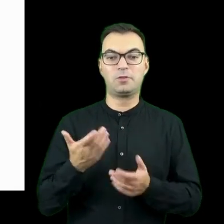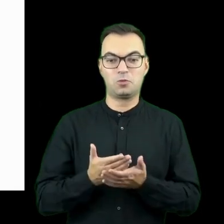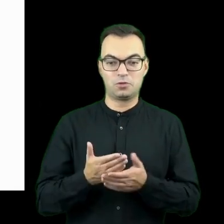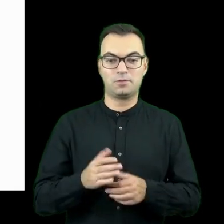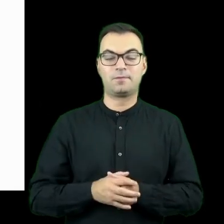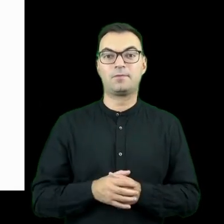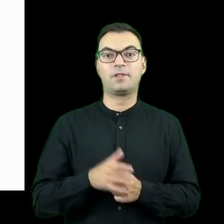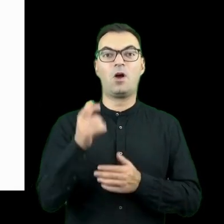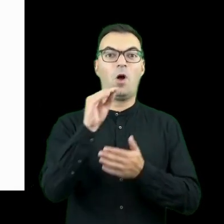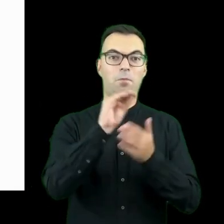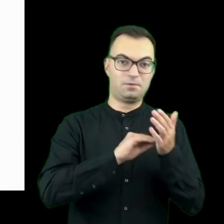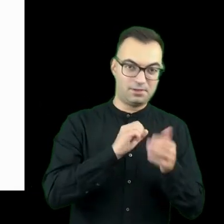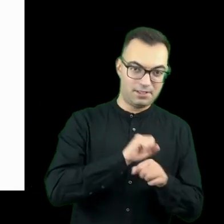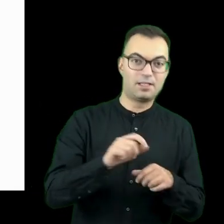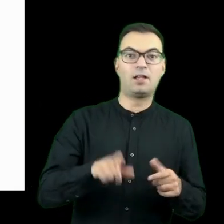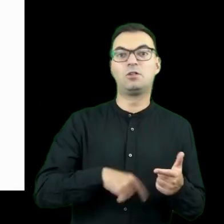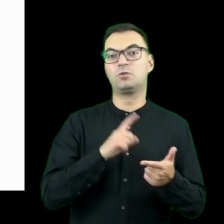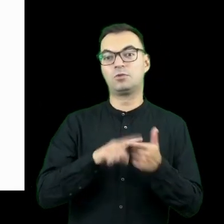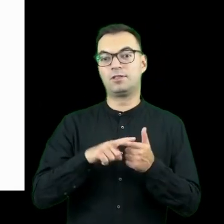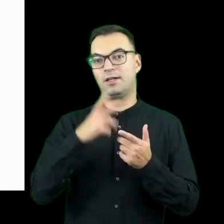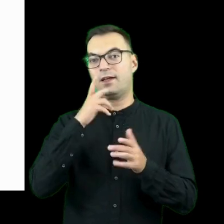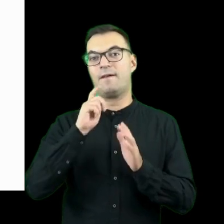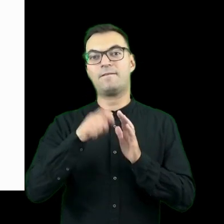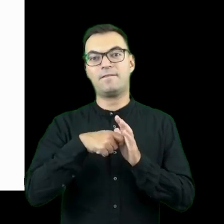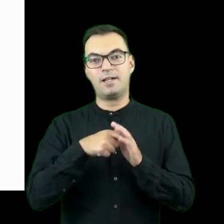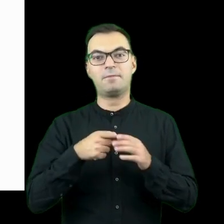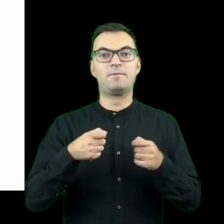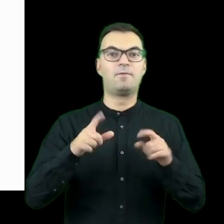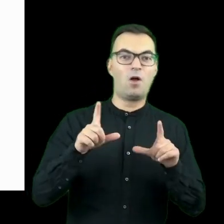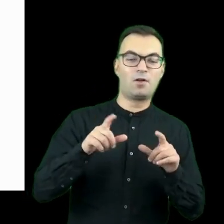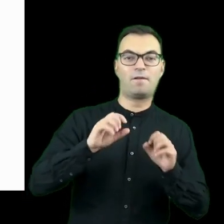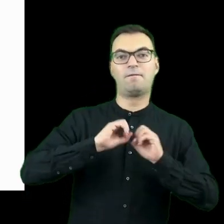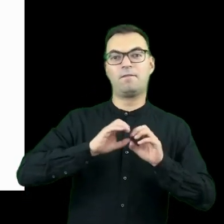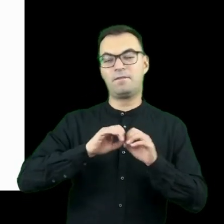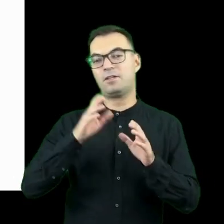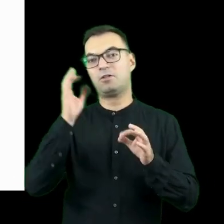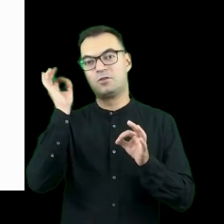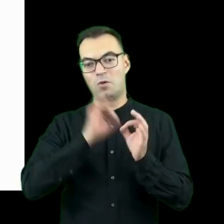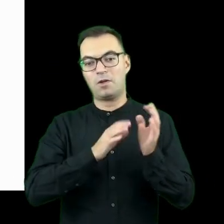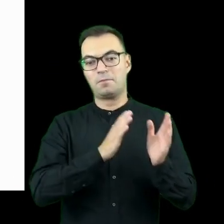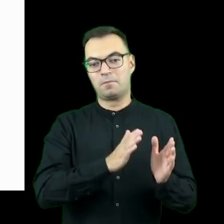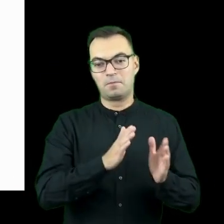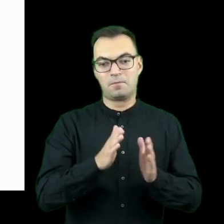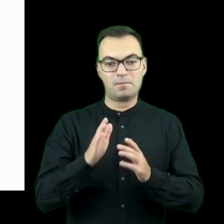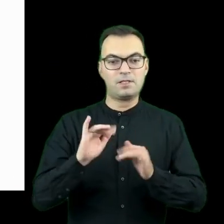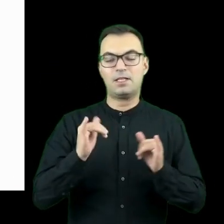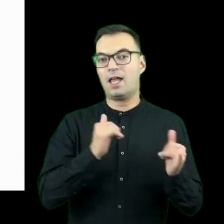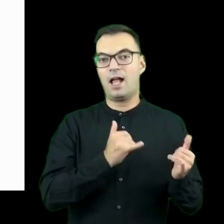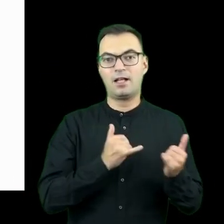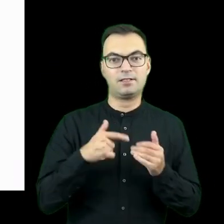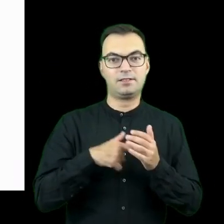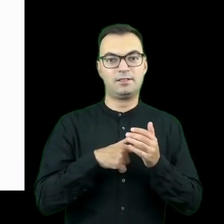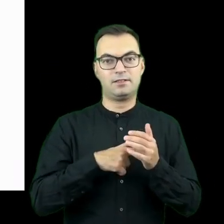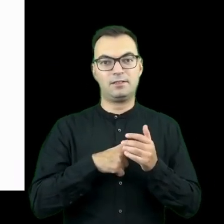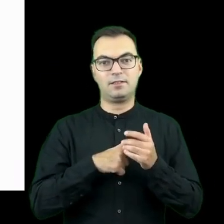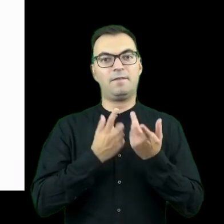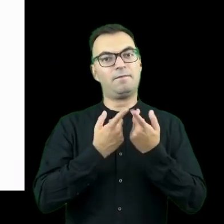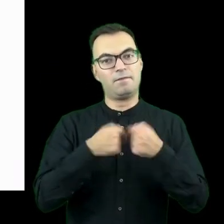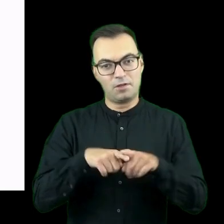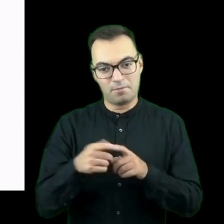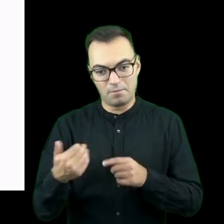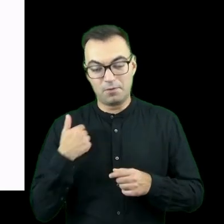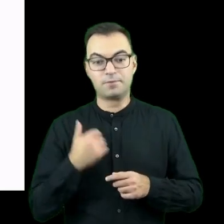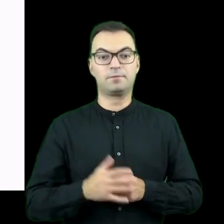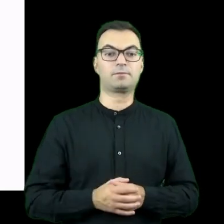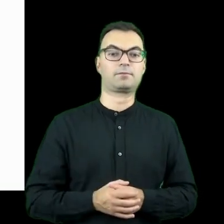jednej strony opisane, z drugiej strony zobaczycie też tam materiały wideo, które opisują to w jaki sposób te innowacje